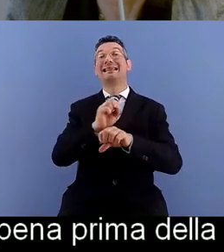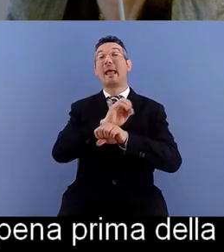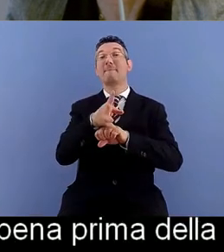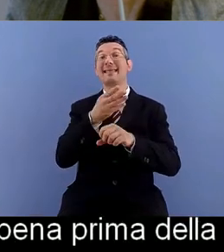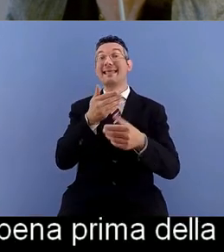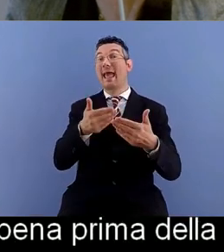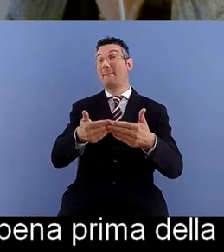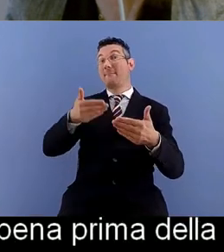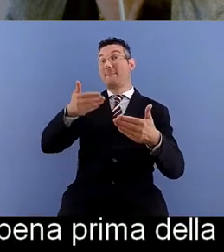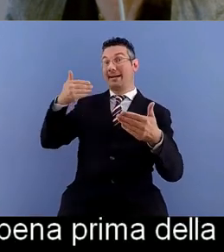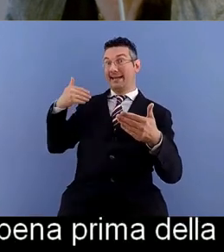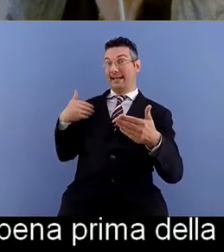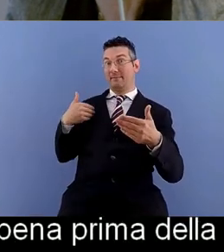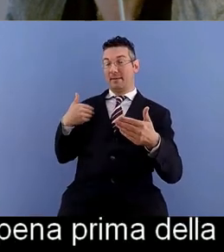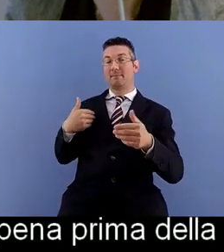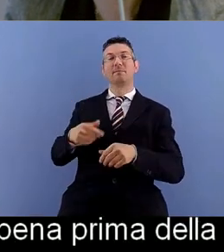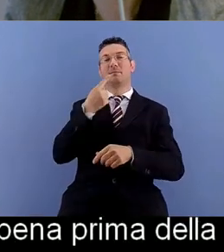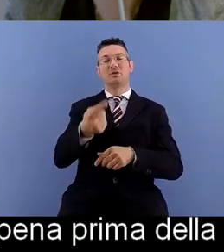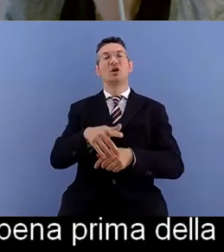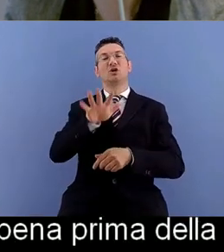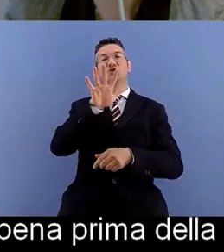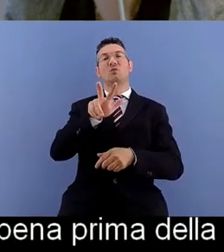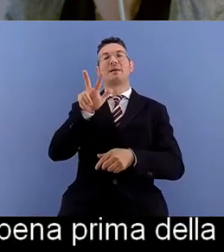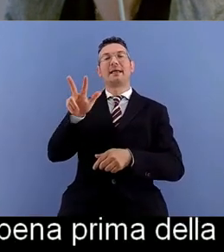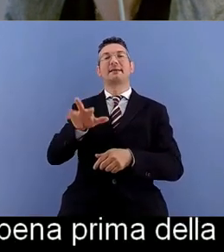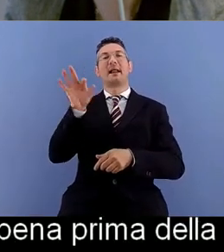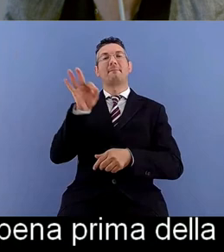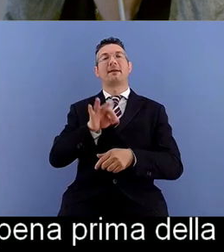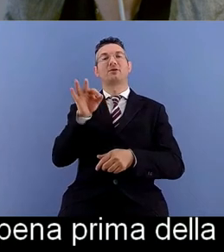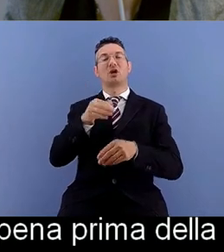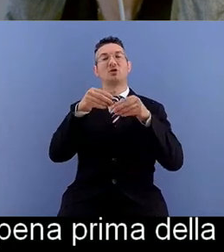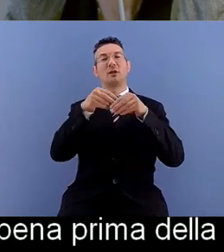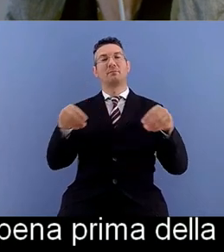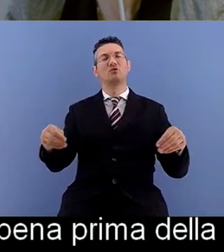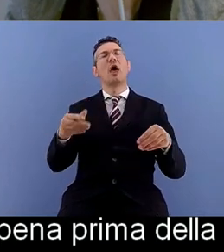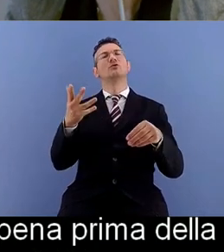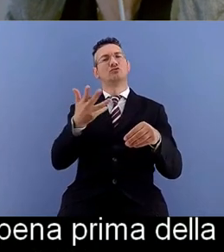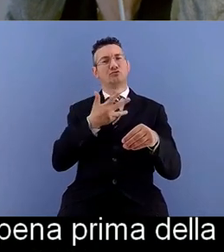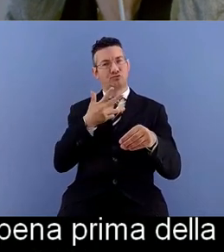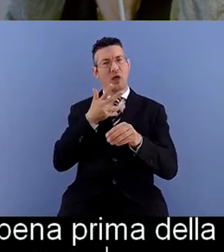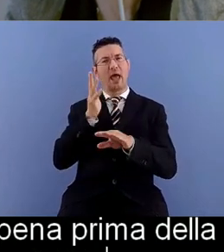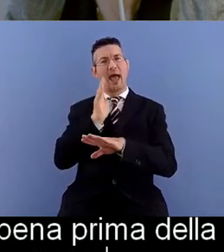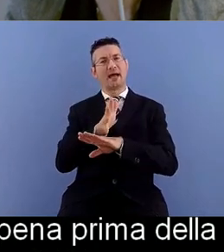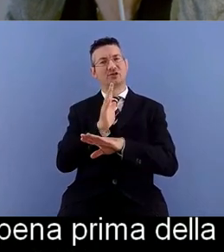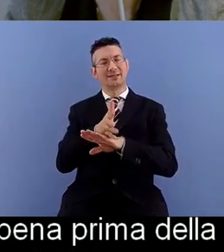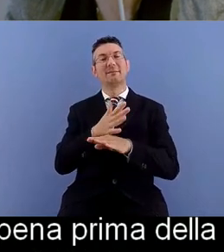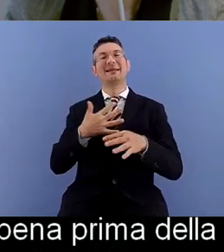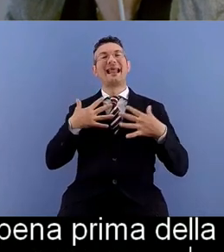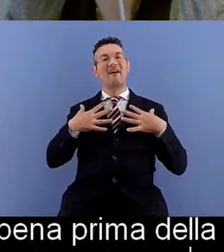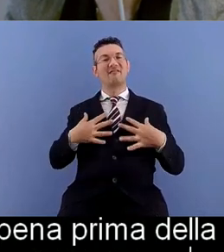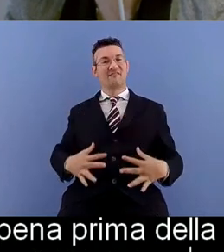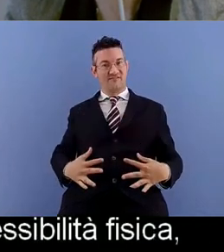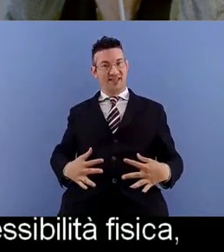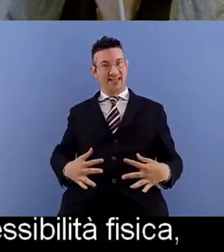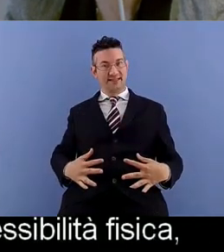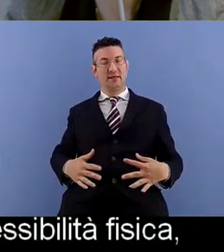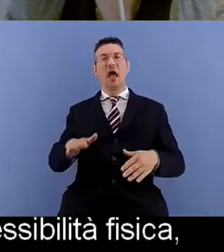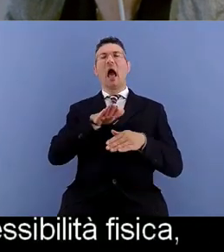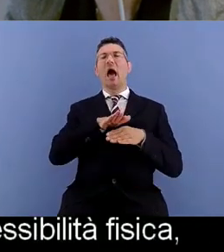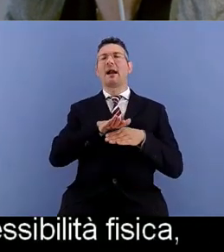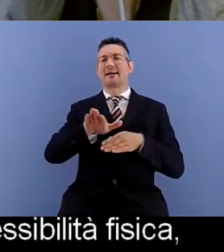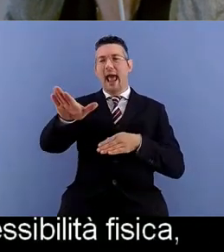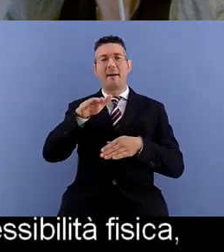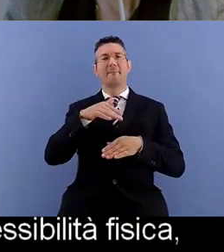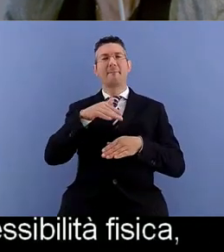53% dei musei è attrezzato per l'accessibilità fisica quindi con rampe elevatori